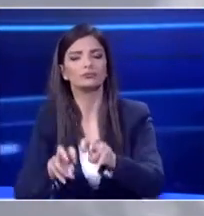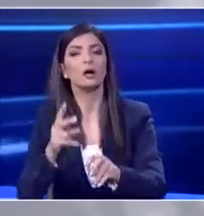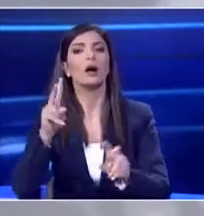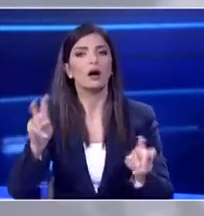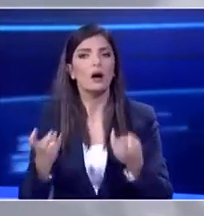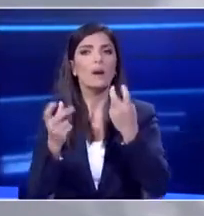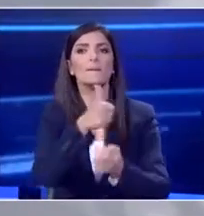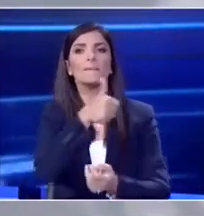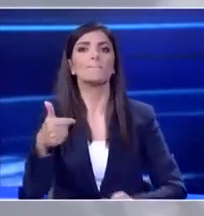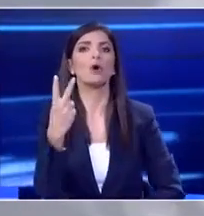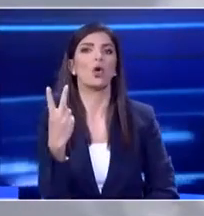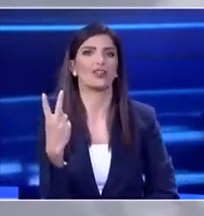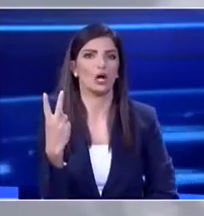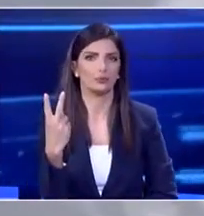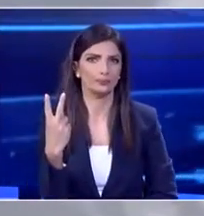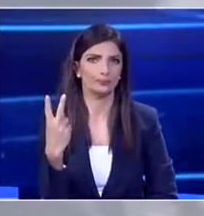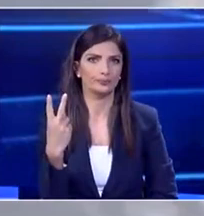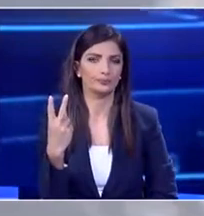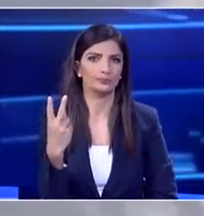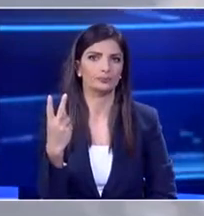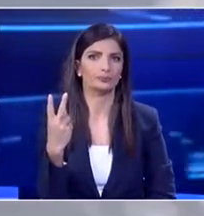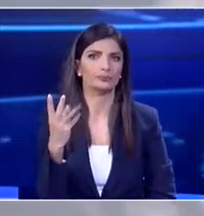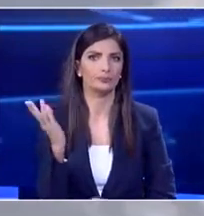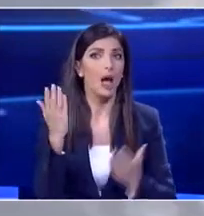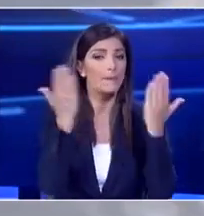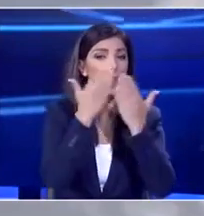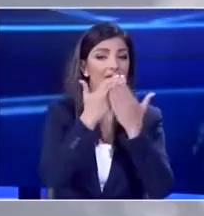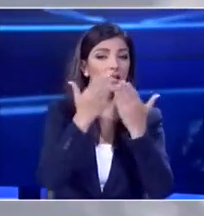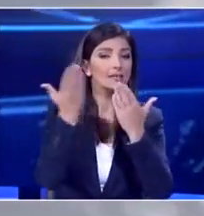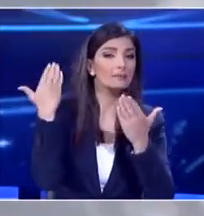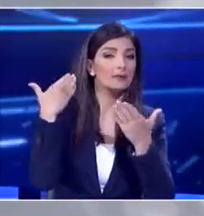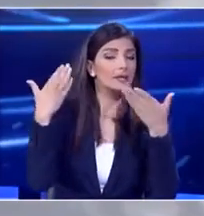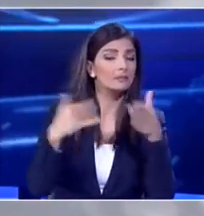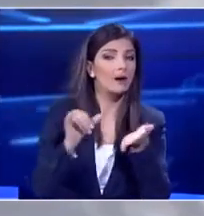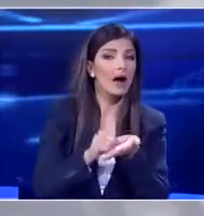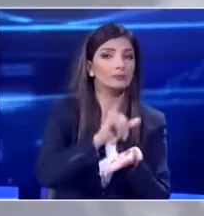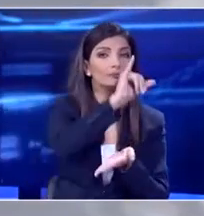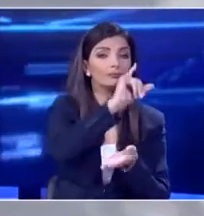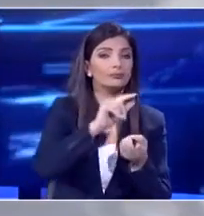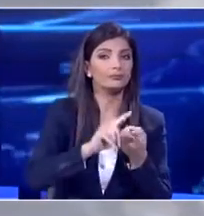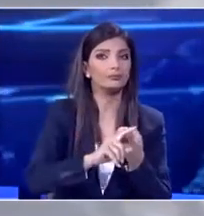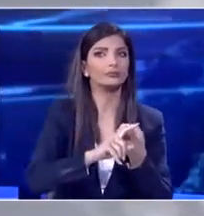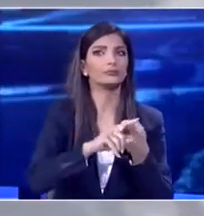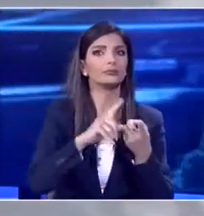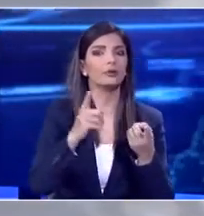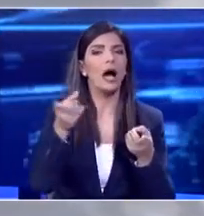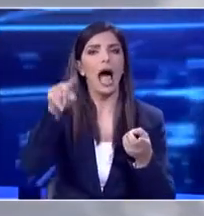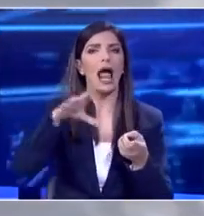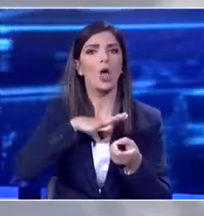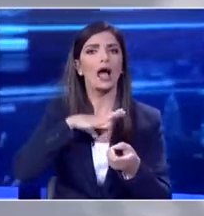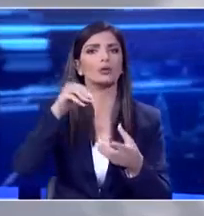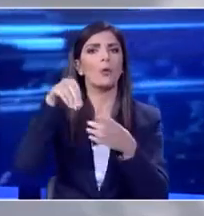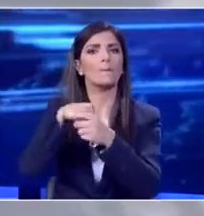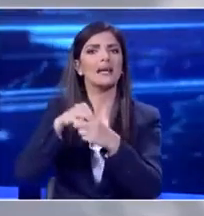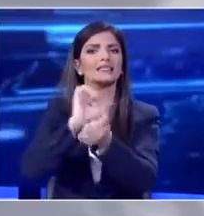και λοιπά όχι δεν είναι αρνητικά Και οι μαθητές Και ο κρατούμενος Ναι όλοι ήταν αρνητικά Και η καταστασία